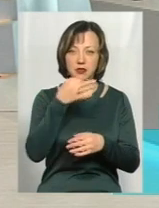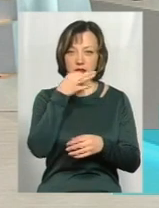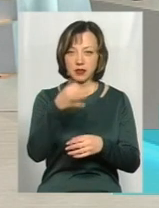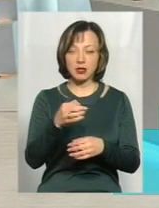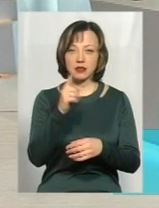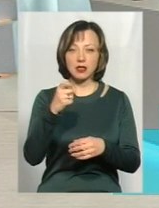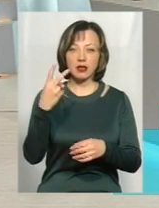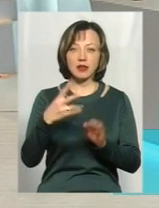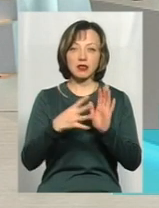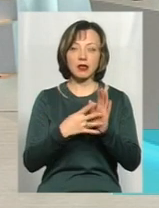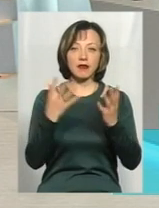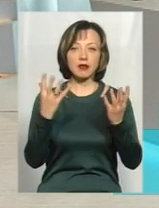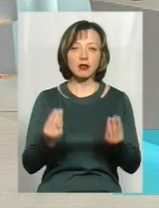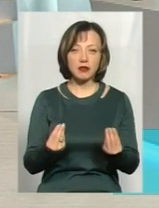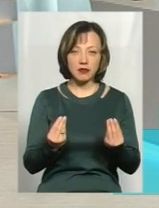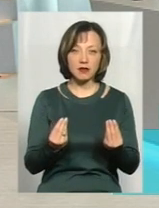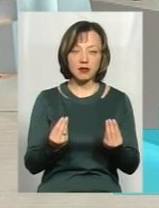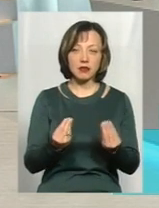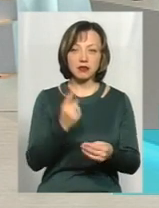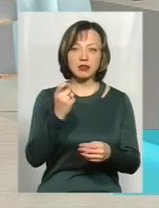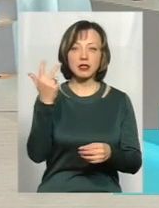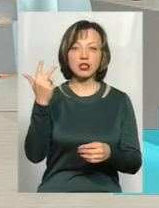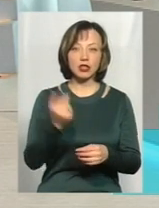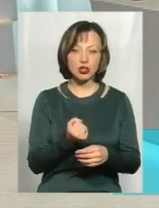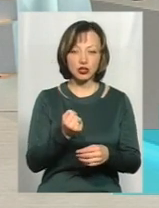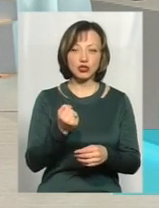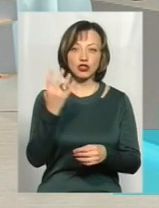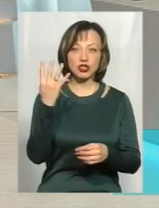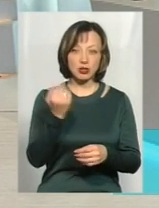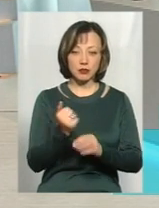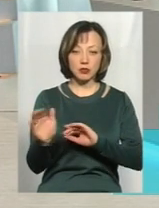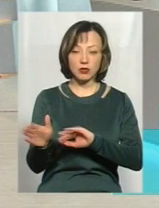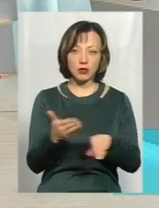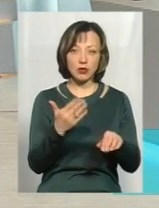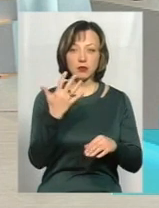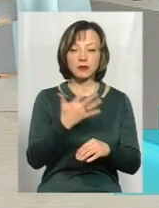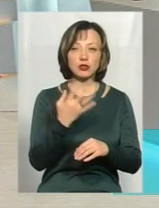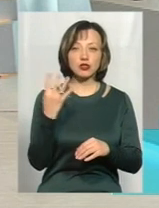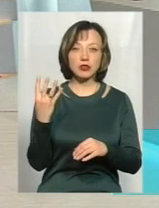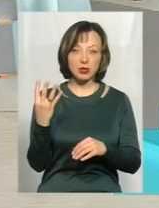що за 29 днів, як я кажу, за три тижні, хоча вже майже чотири минуло, разом з 54